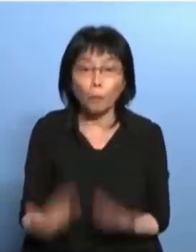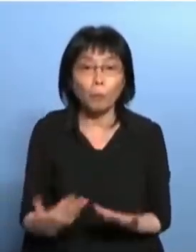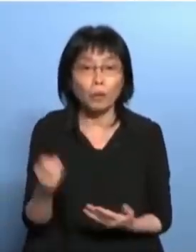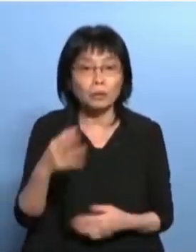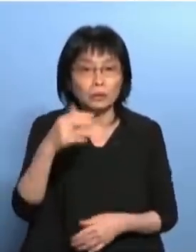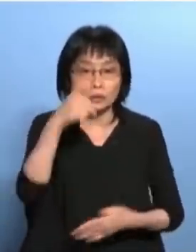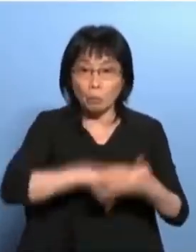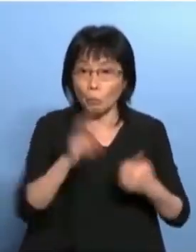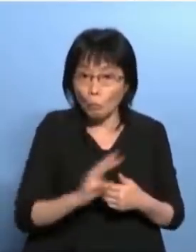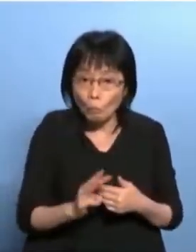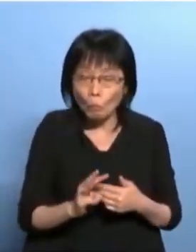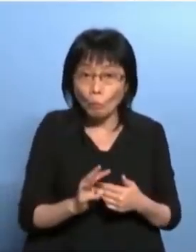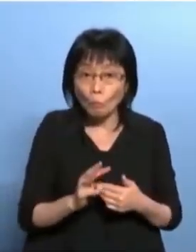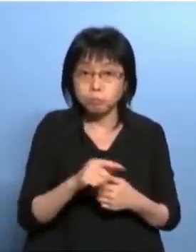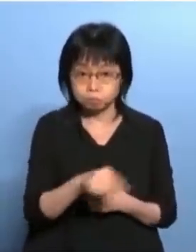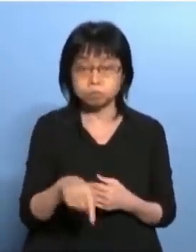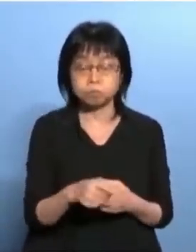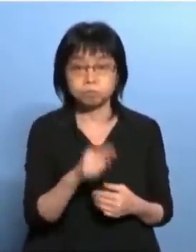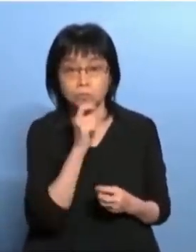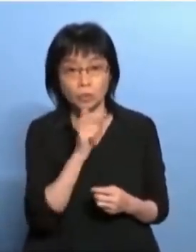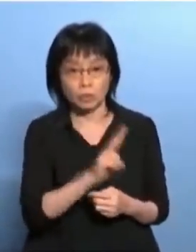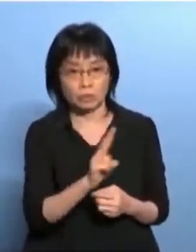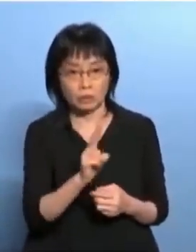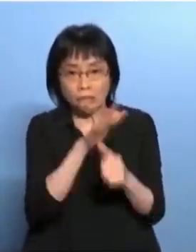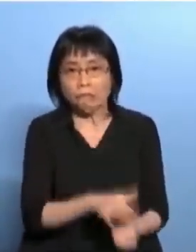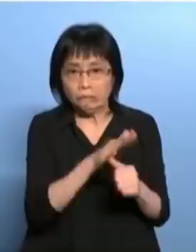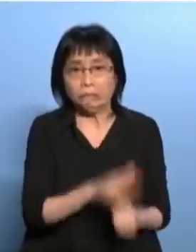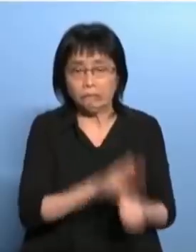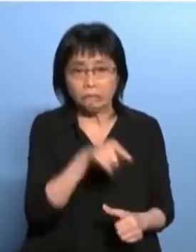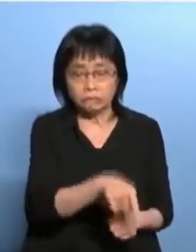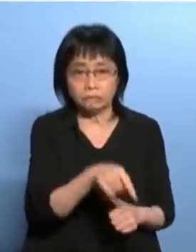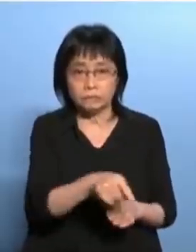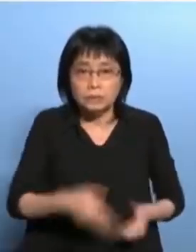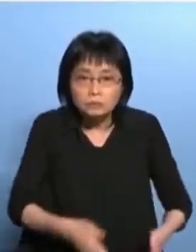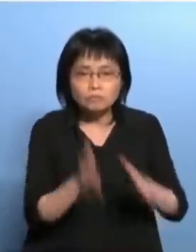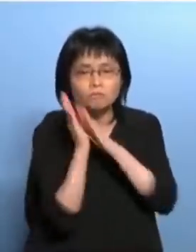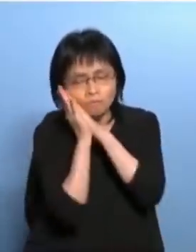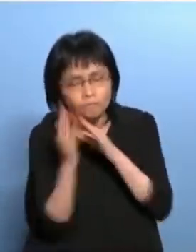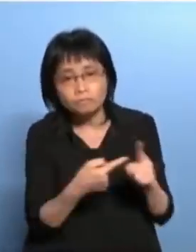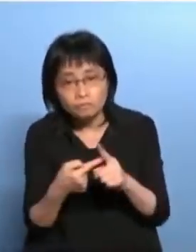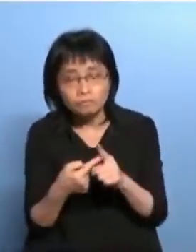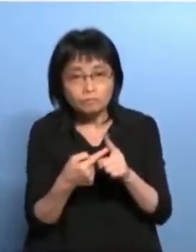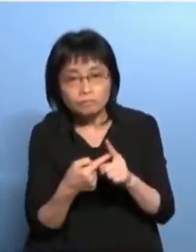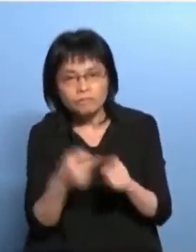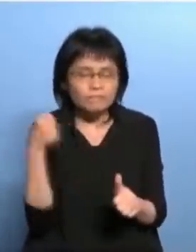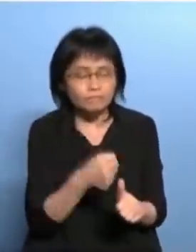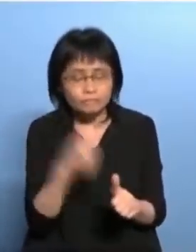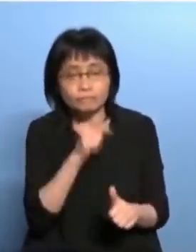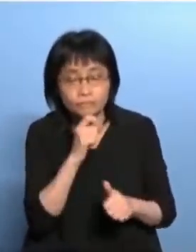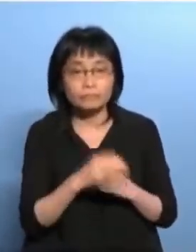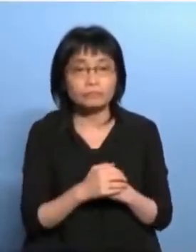欺负真是离谱连那些露宿者都踩跟着整队人原来